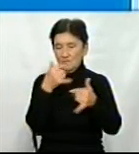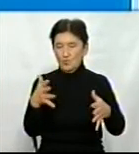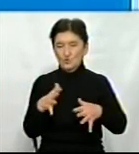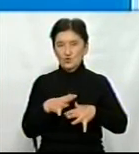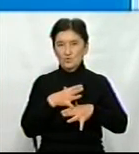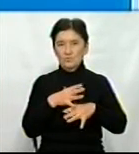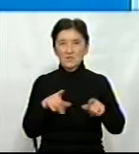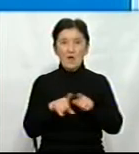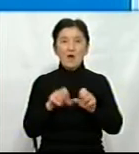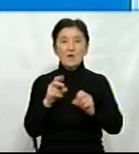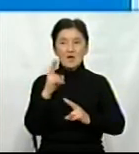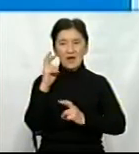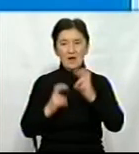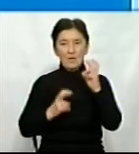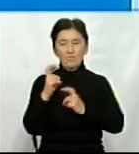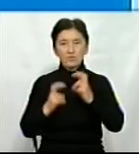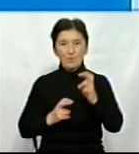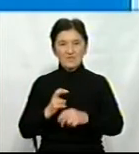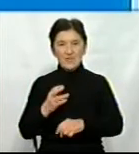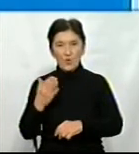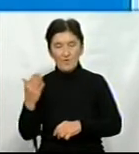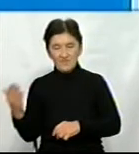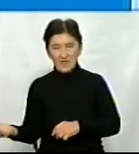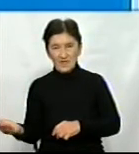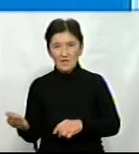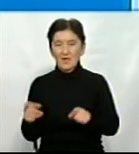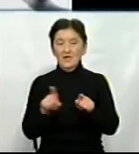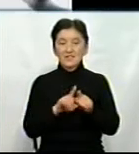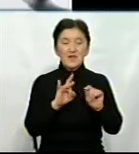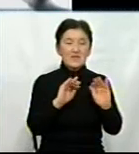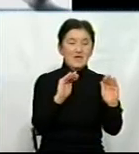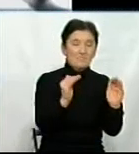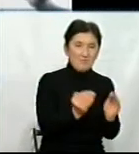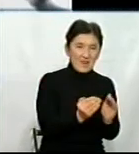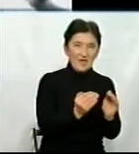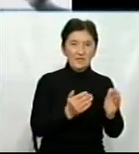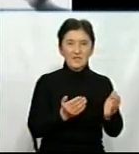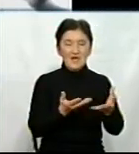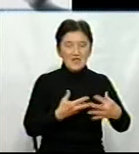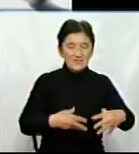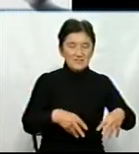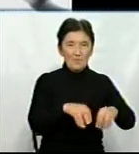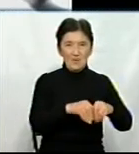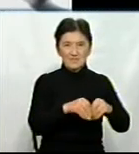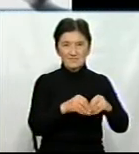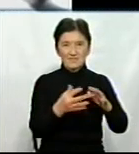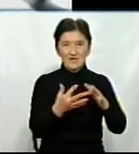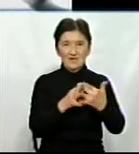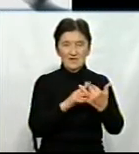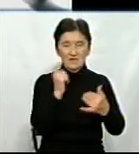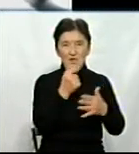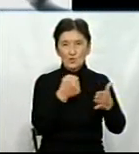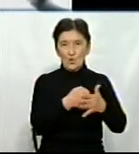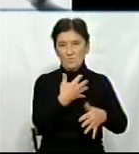промисловий, це велике фермерське господарство, так і крафтове маленьке сімейне фермерське господарство до 50